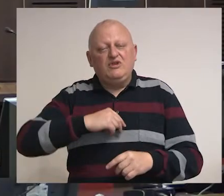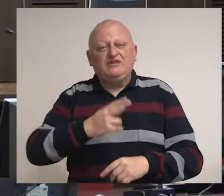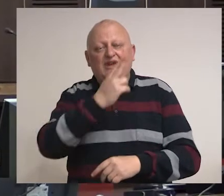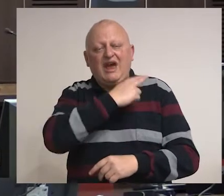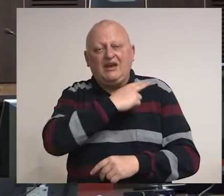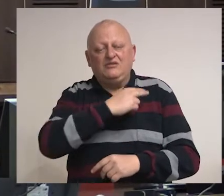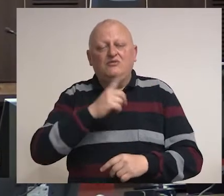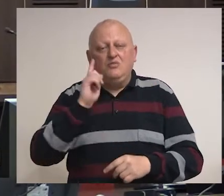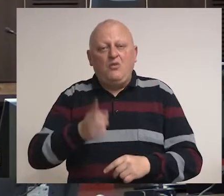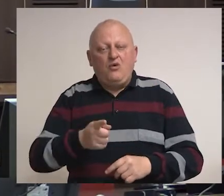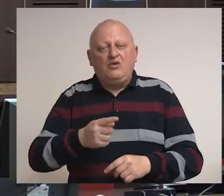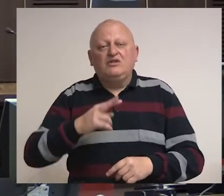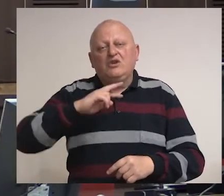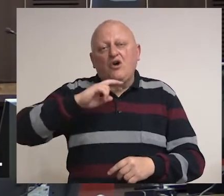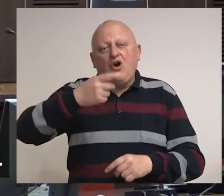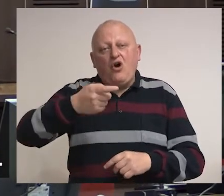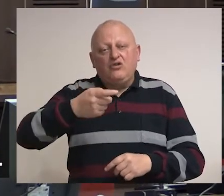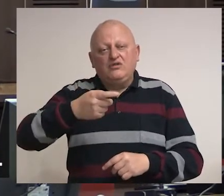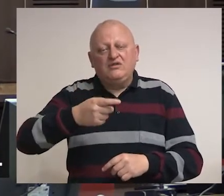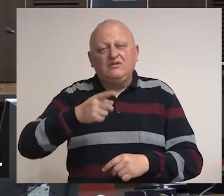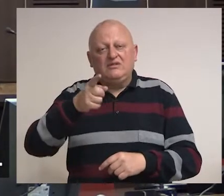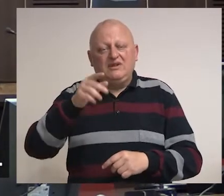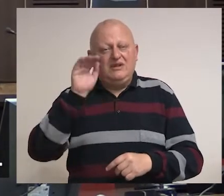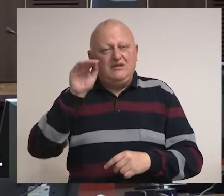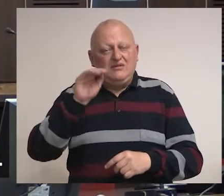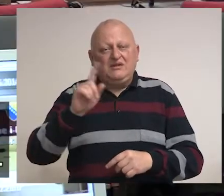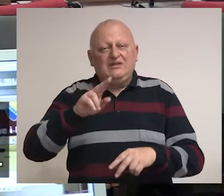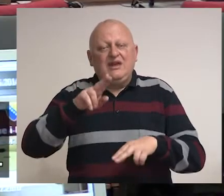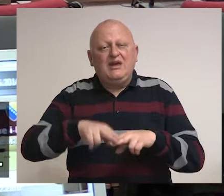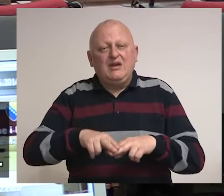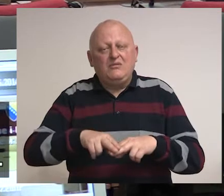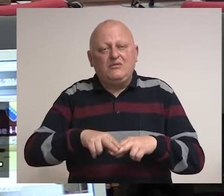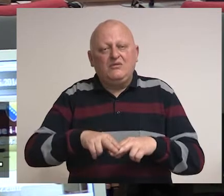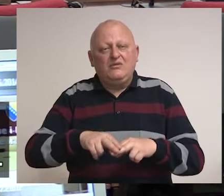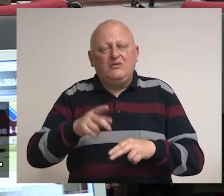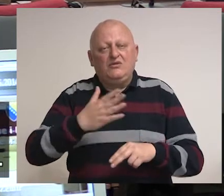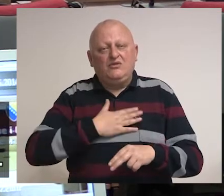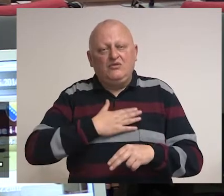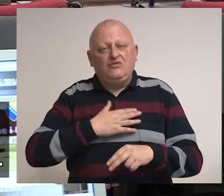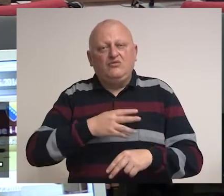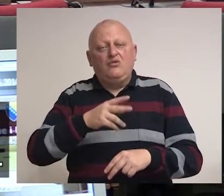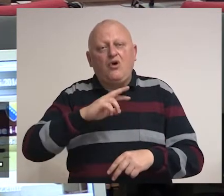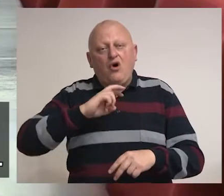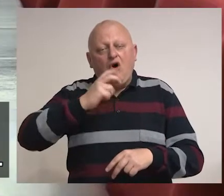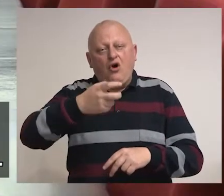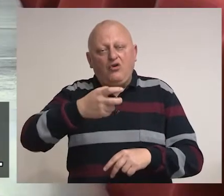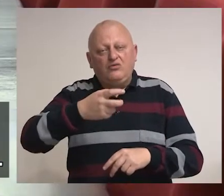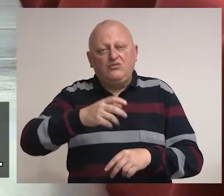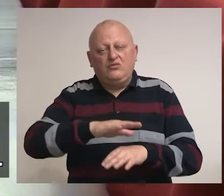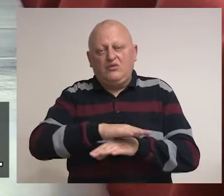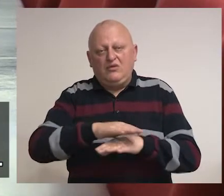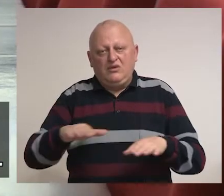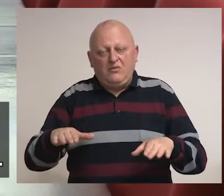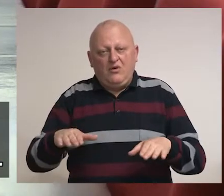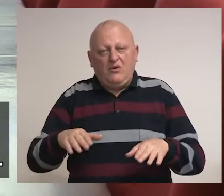agencije, moraju odgovoriti na sve prijavljene nepravilnosti i o svom odgovoru na podpunan